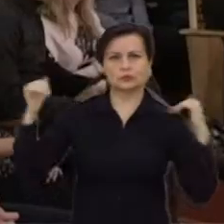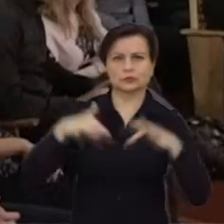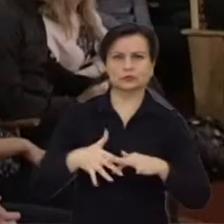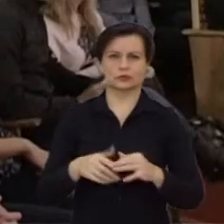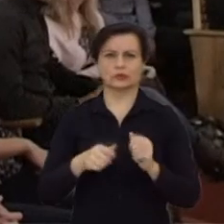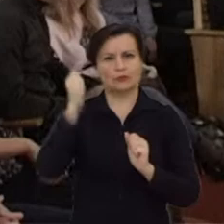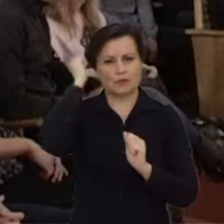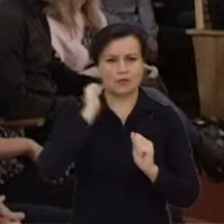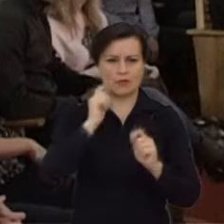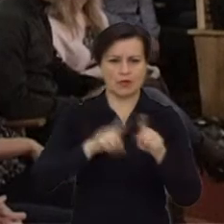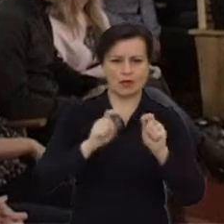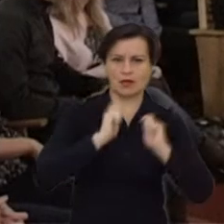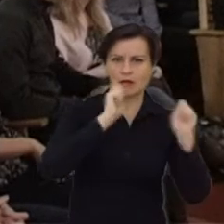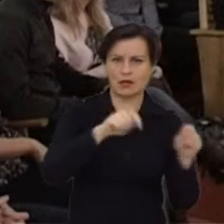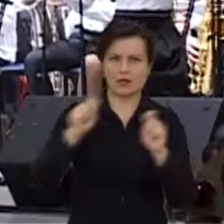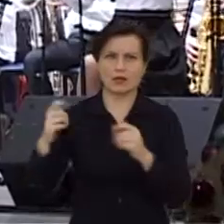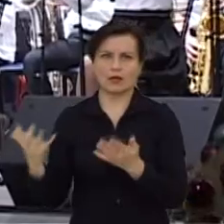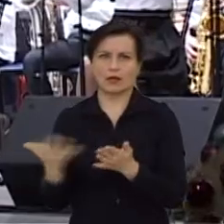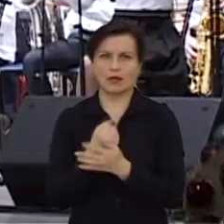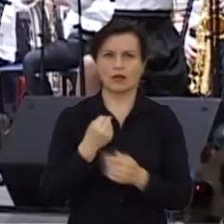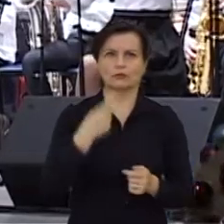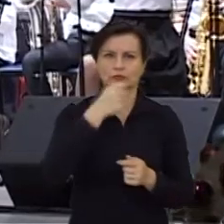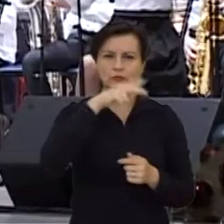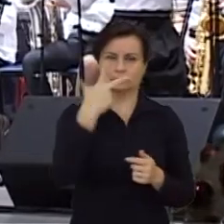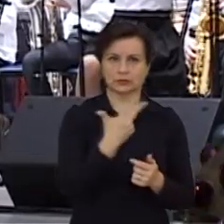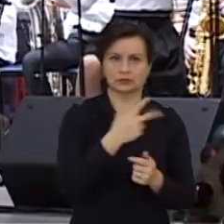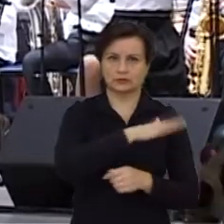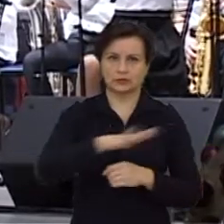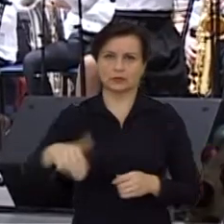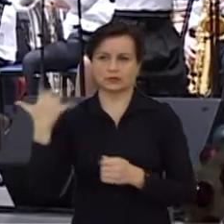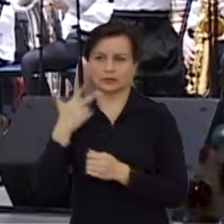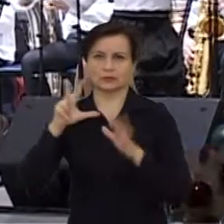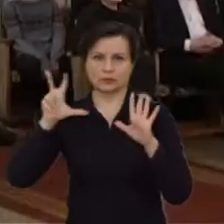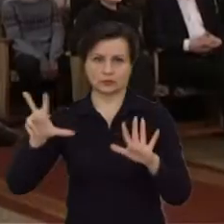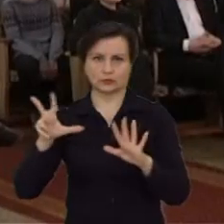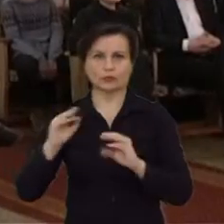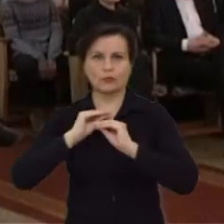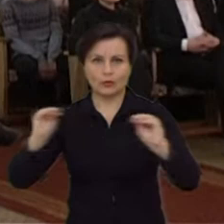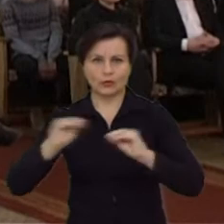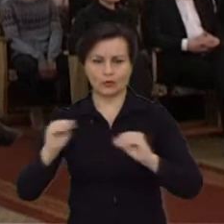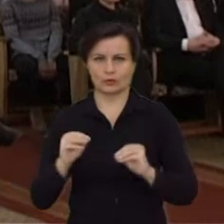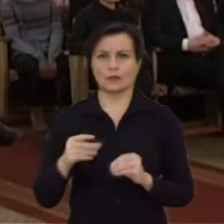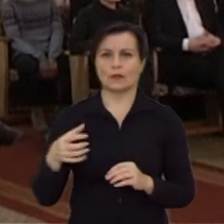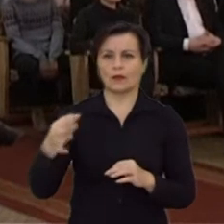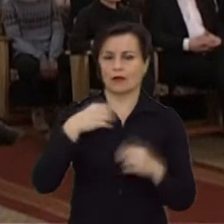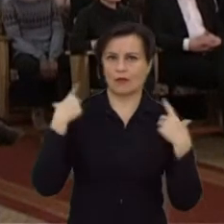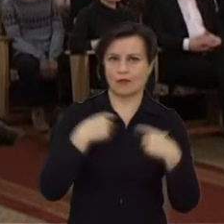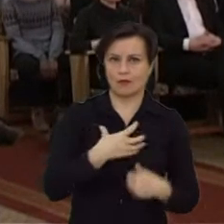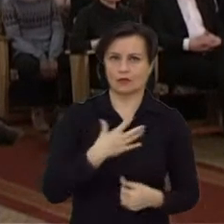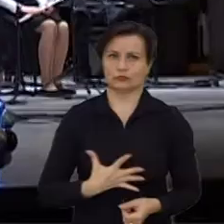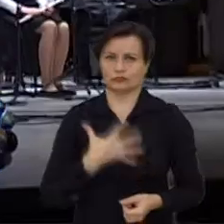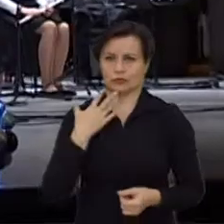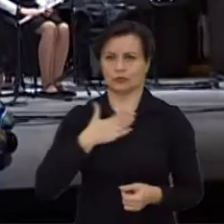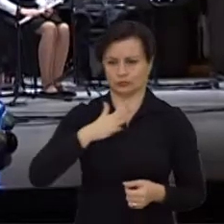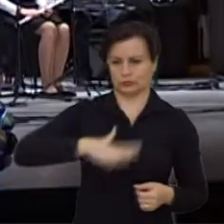pasiekimus pelniai net 103 moksleiviai ir 58 mokytojai. Rajono meras Saulius Grinkevičius džiaugiasi, kad mūsų krašte